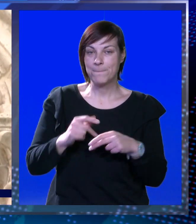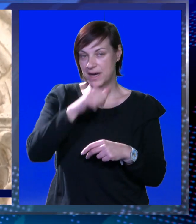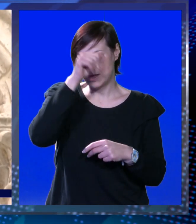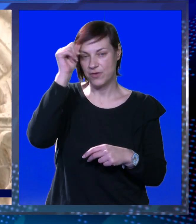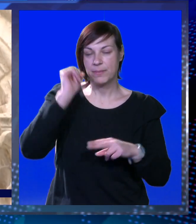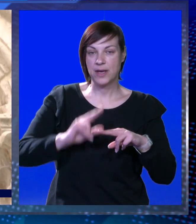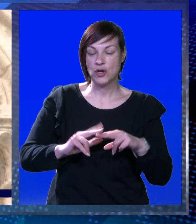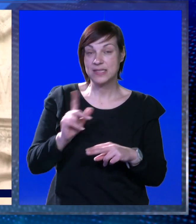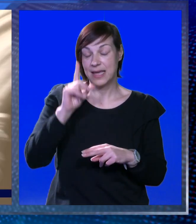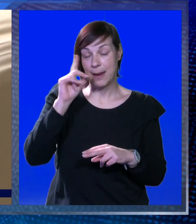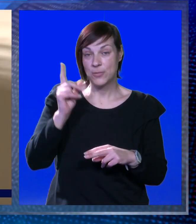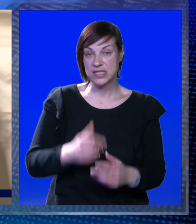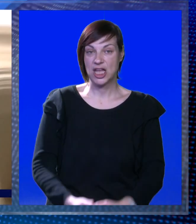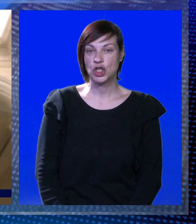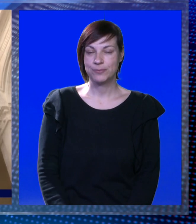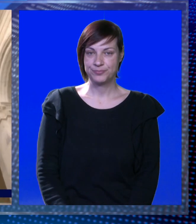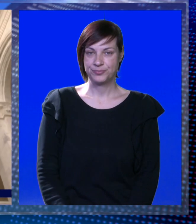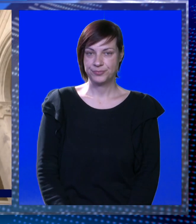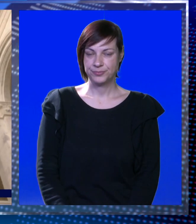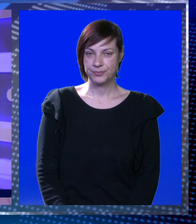pravo ime i dalje ostaje misteriji.